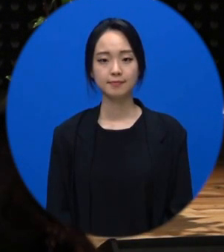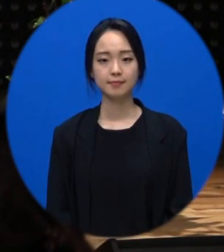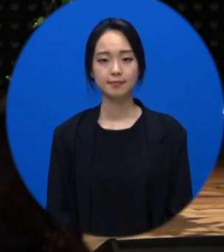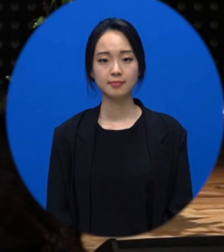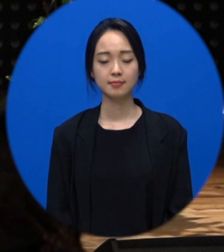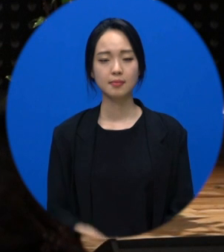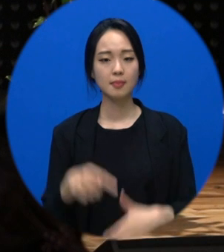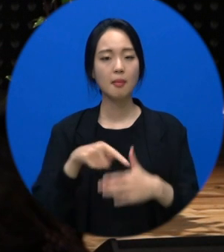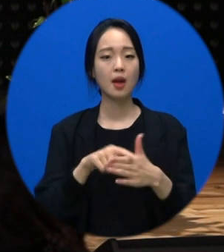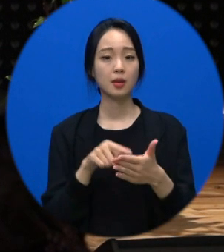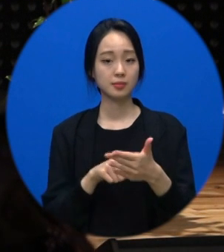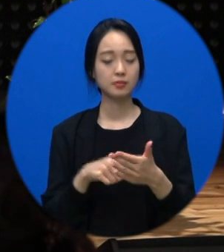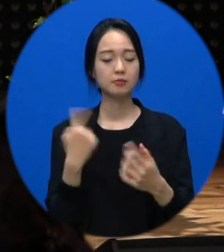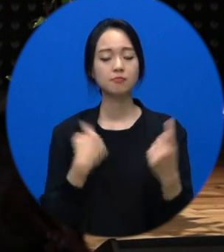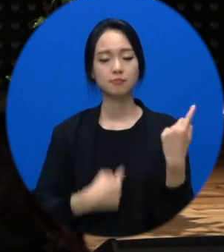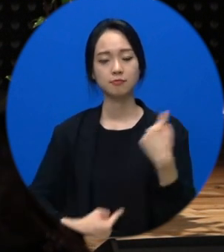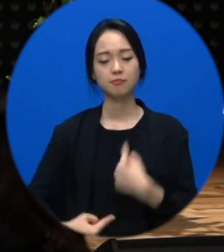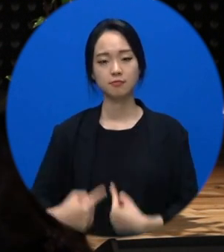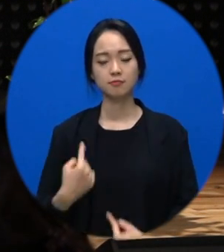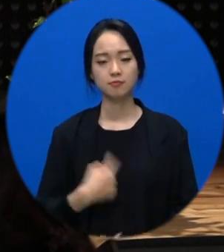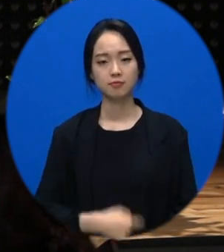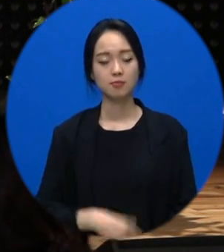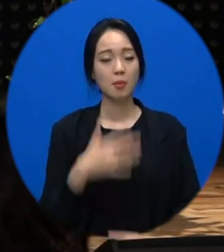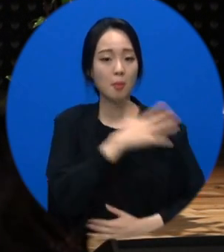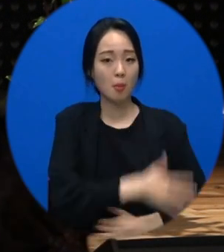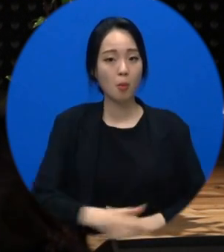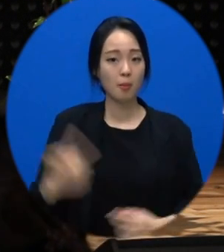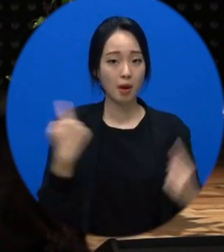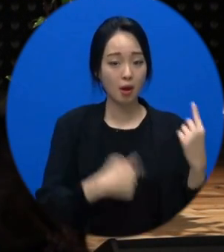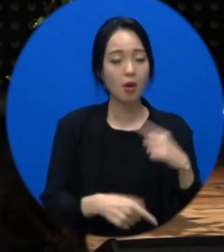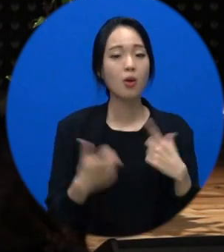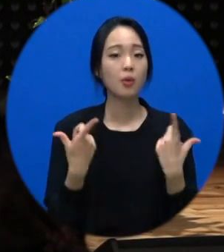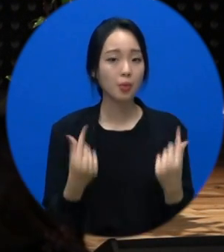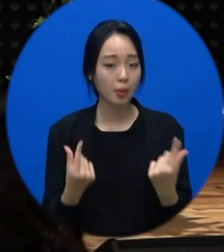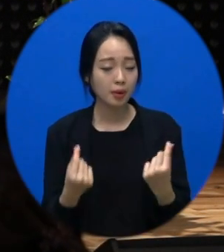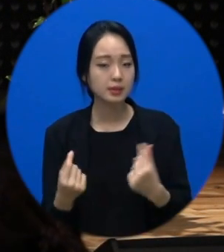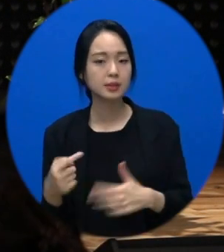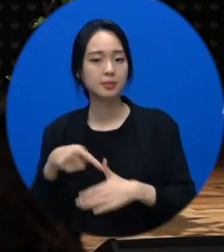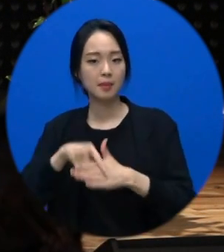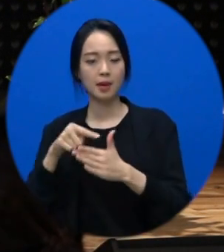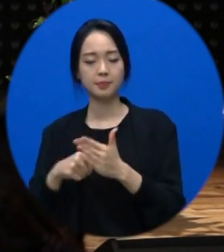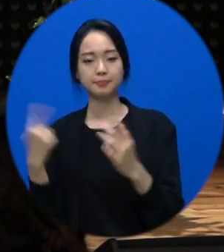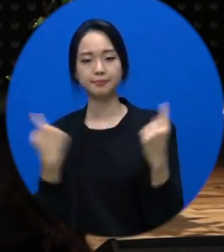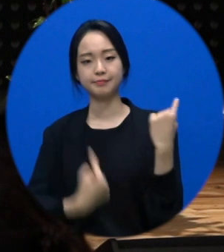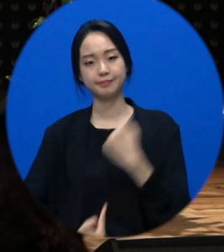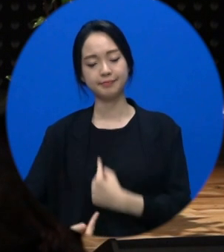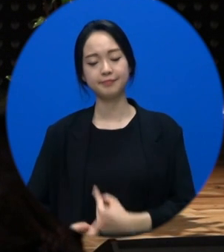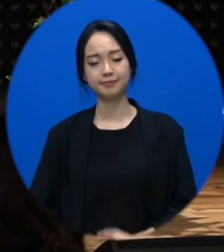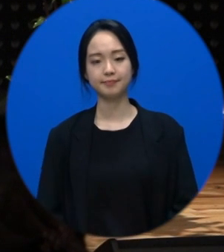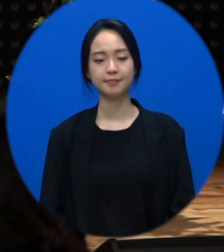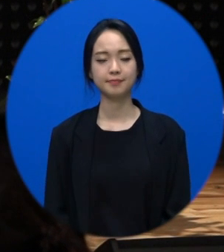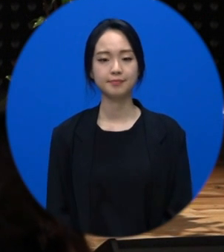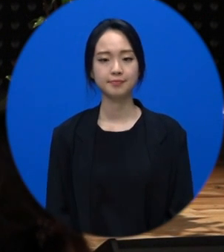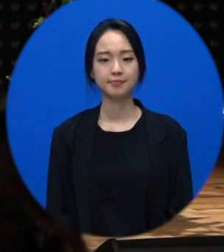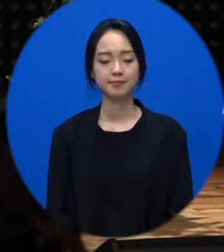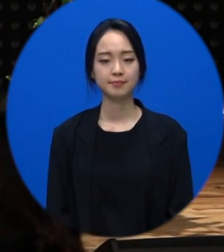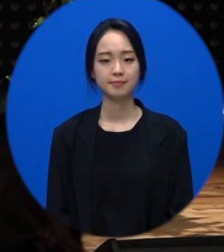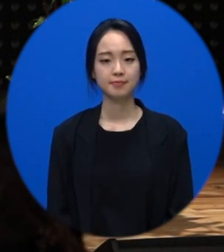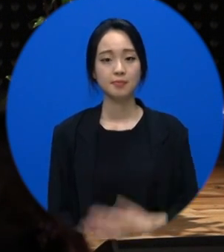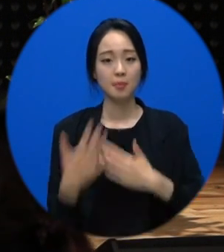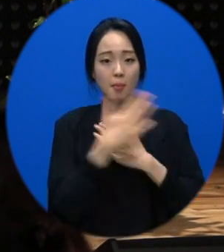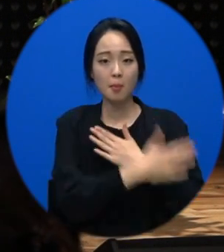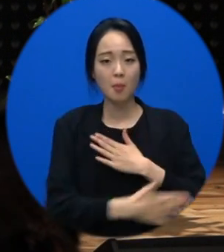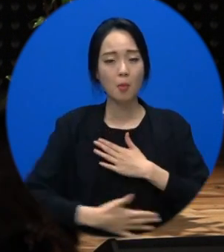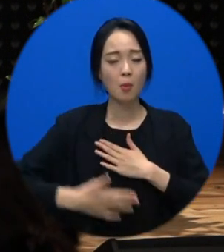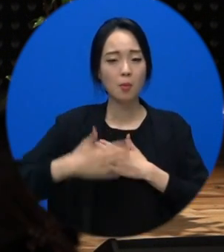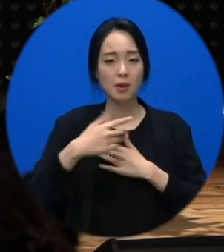자. 마음도 상처받아요. 그렇죠. 몸이 상처받는 것처럼. 네. 몸이 칼이나 뭐 이렇게 날카로우는데 찔리거나 이러면 피가 나고